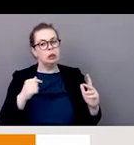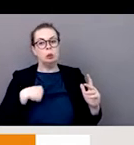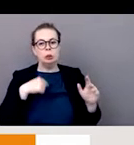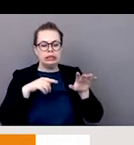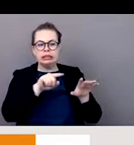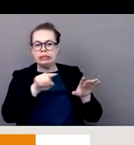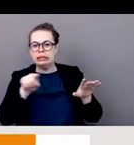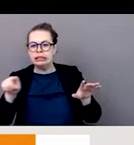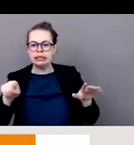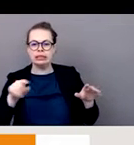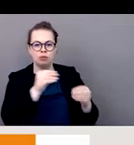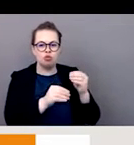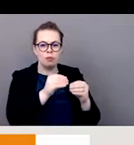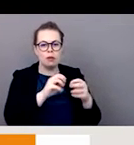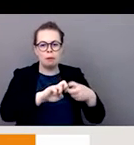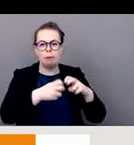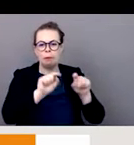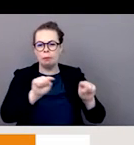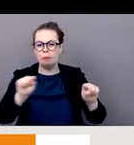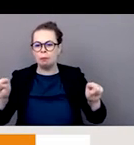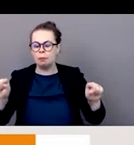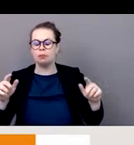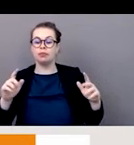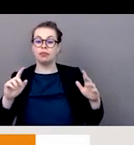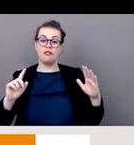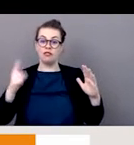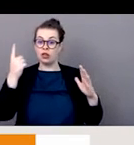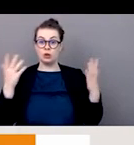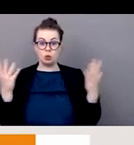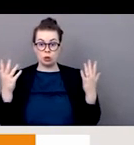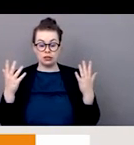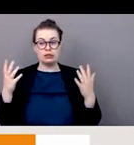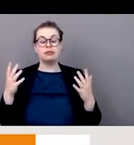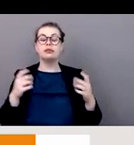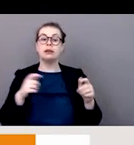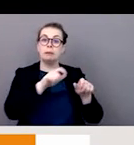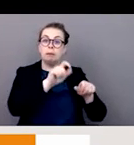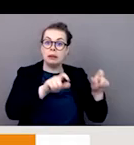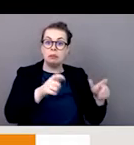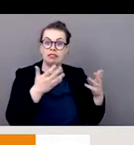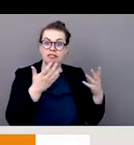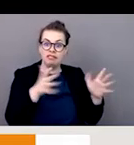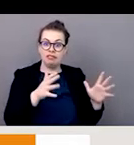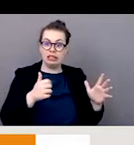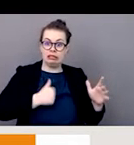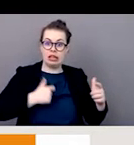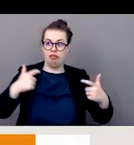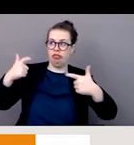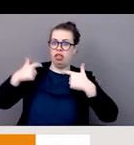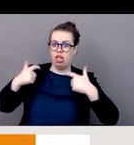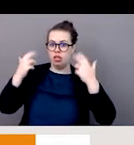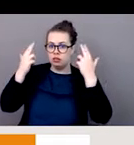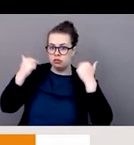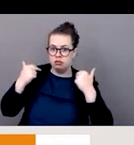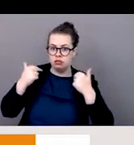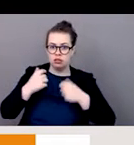défi qui ont été documentés. Le tout premier serait parler de cet état institutionnel tout d'abord qui a